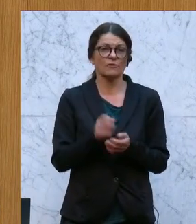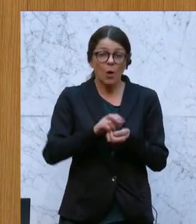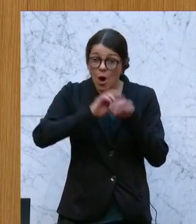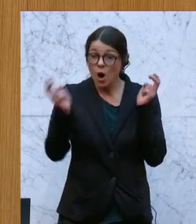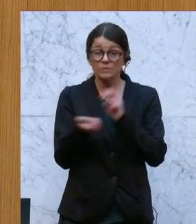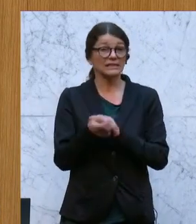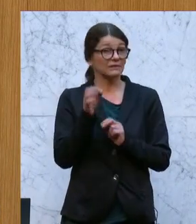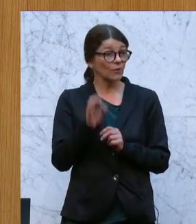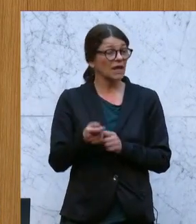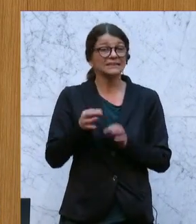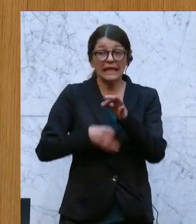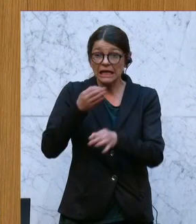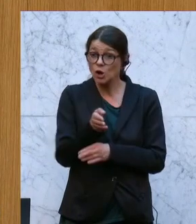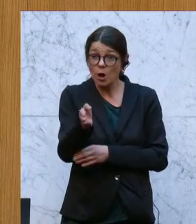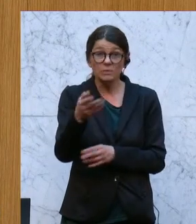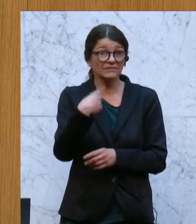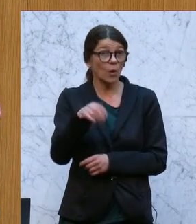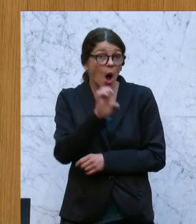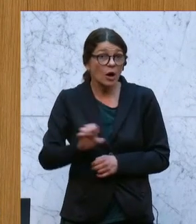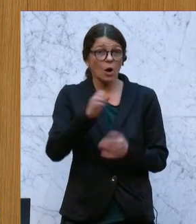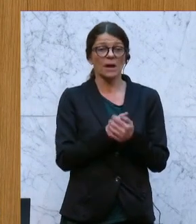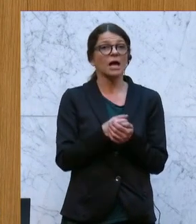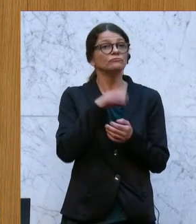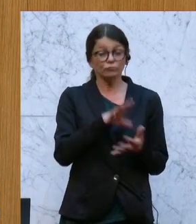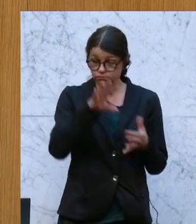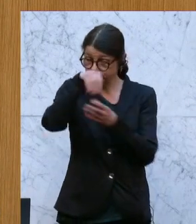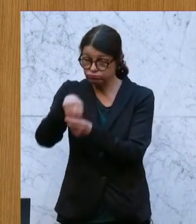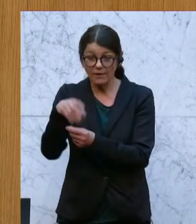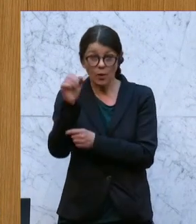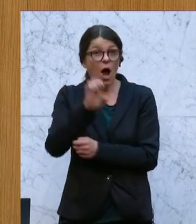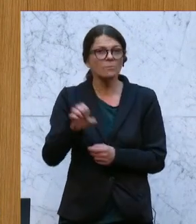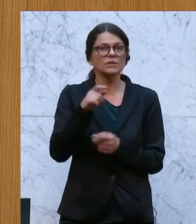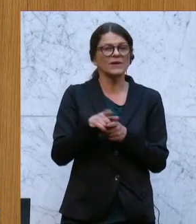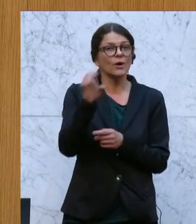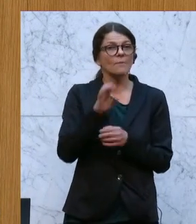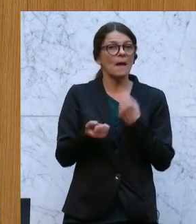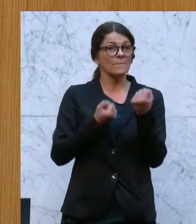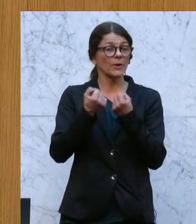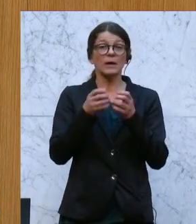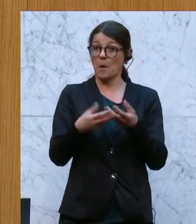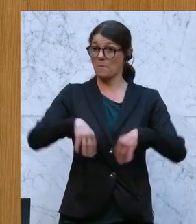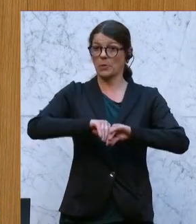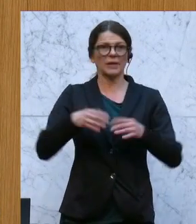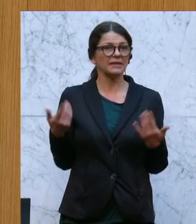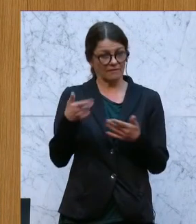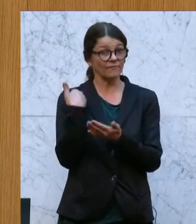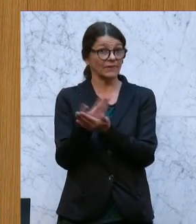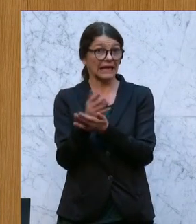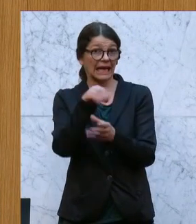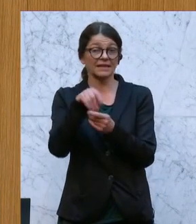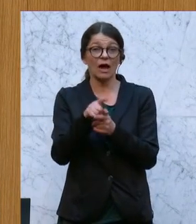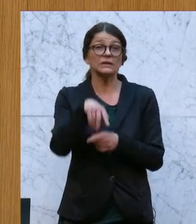des strategischen Kompass Europas, für die Einbindung auch jener Teile Europas, die in der European Political Community vertreten sind.